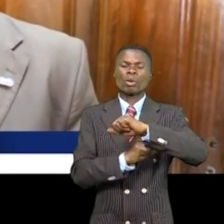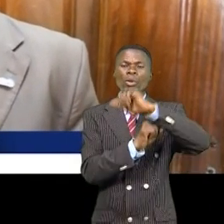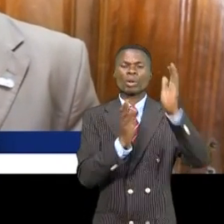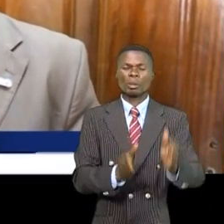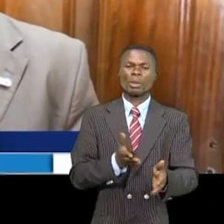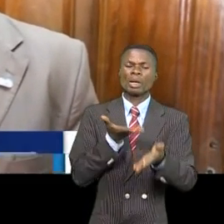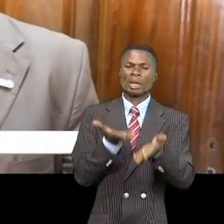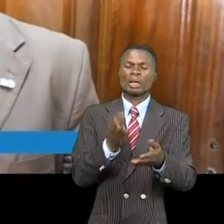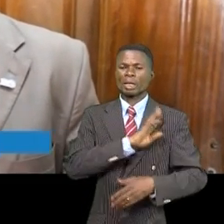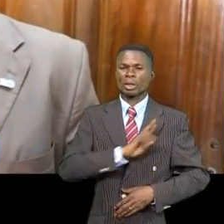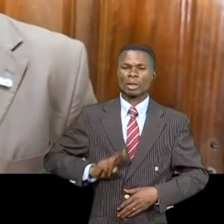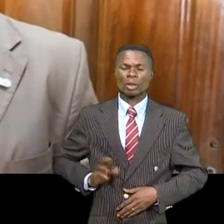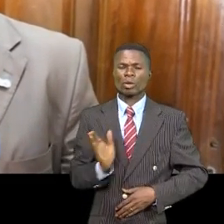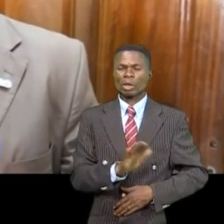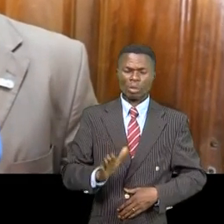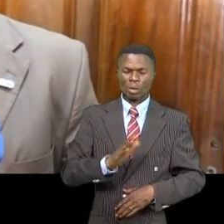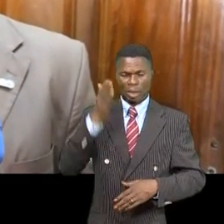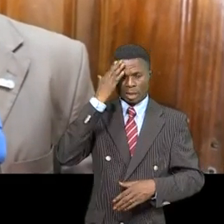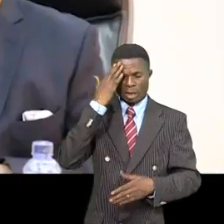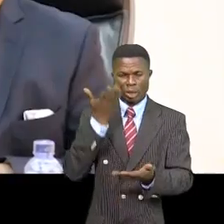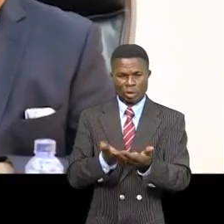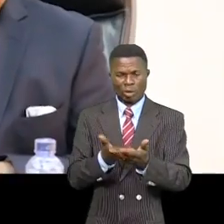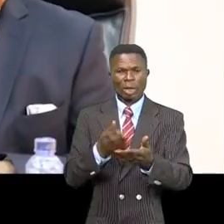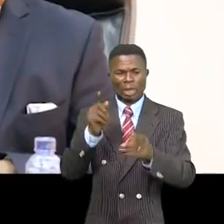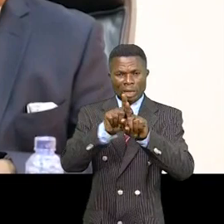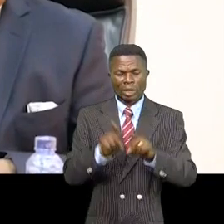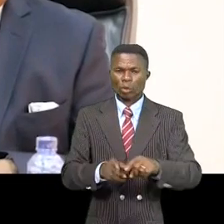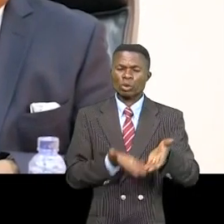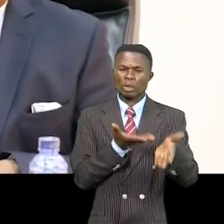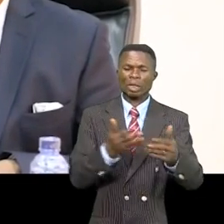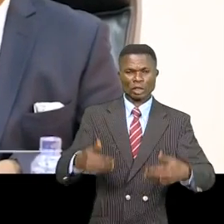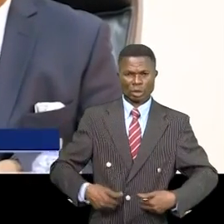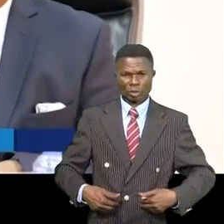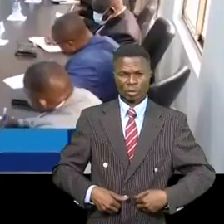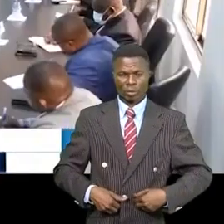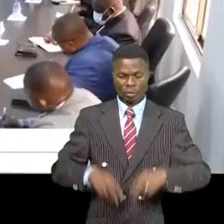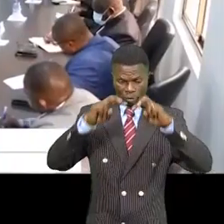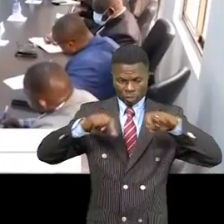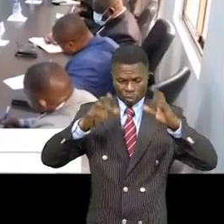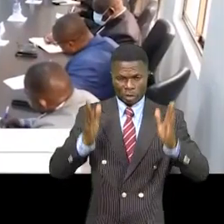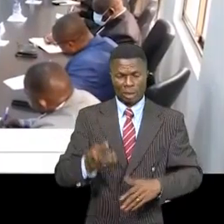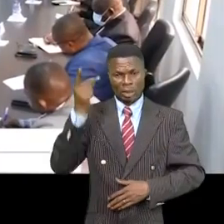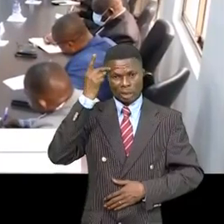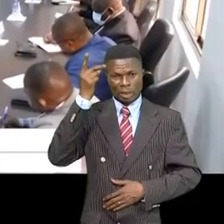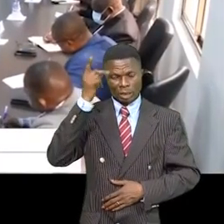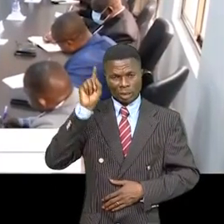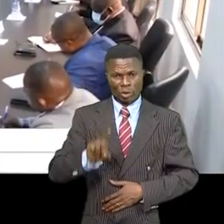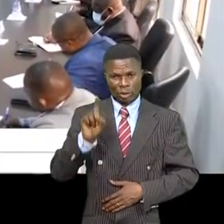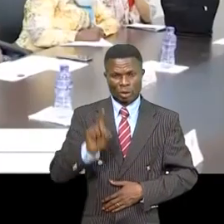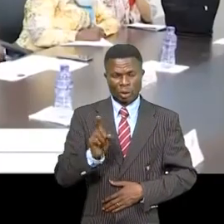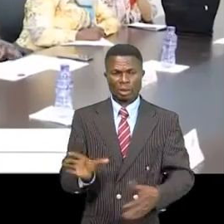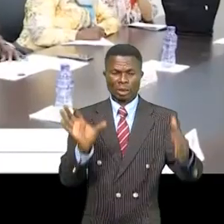la RDC dans le développement des compétences pour l'employabilité des jeunes. Il importe de souligner que les enquêteurs de Kinshasa devront